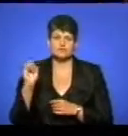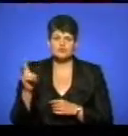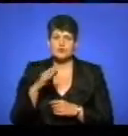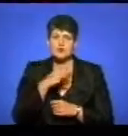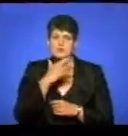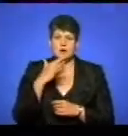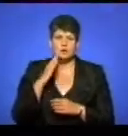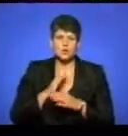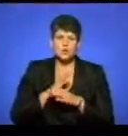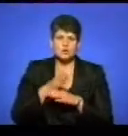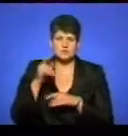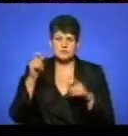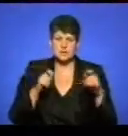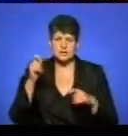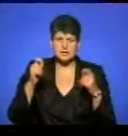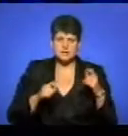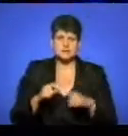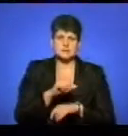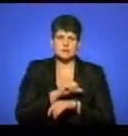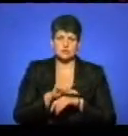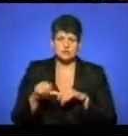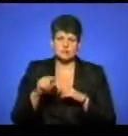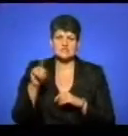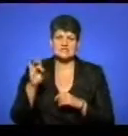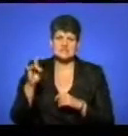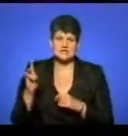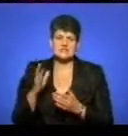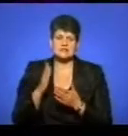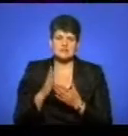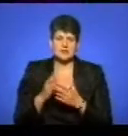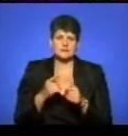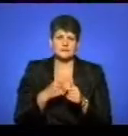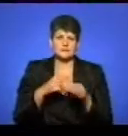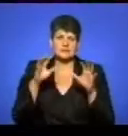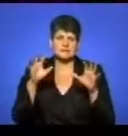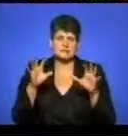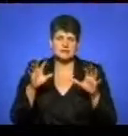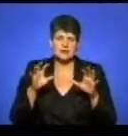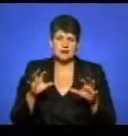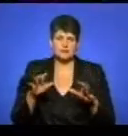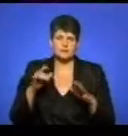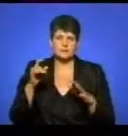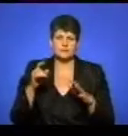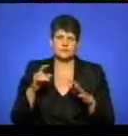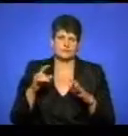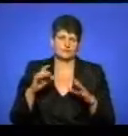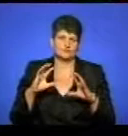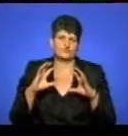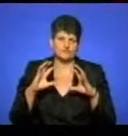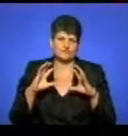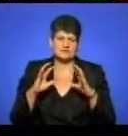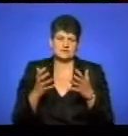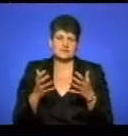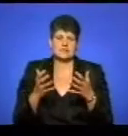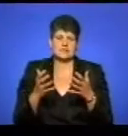кардиналів з-за кордону. Зорваниця набирає статусу такої пізнаванності в світі, тому що вона входить